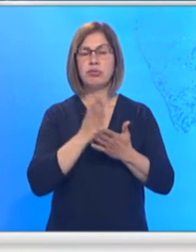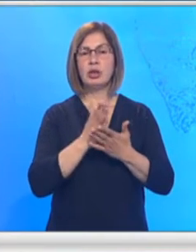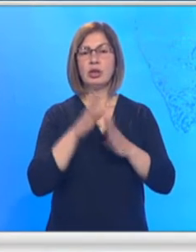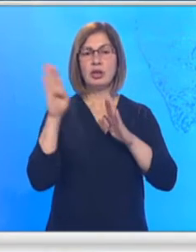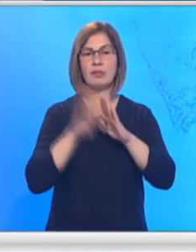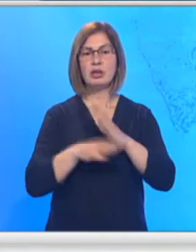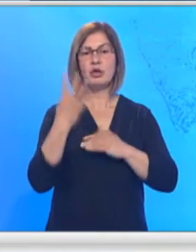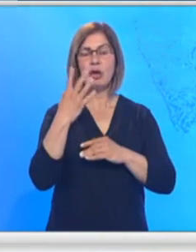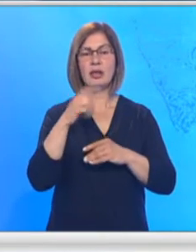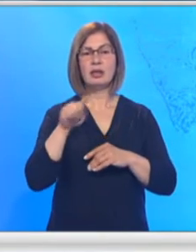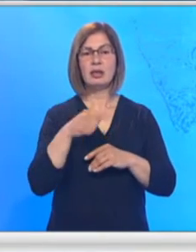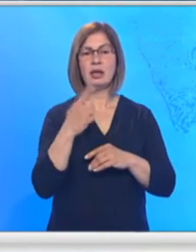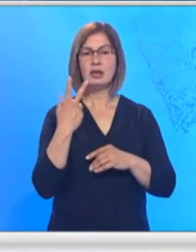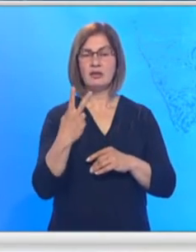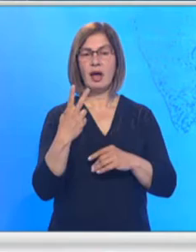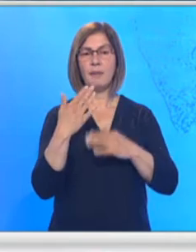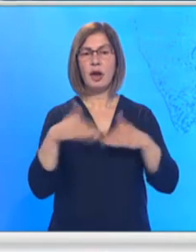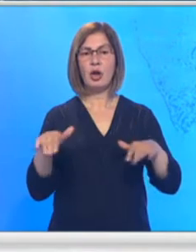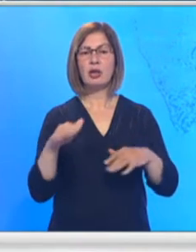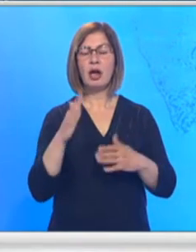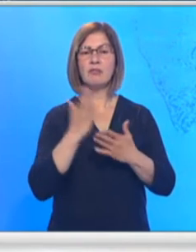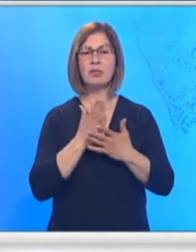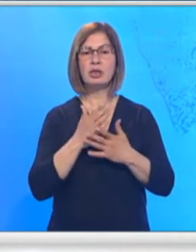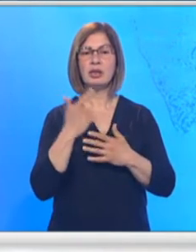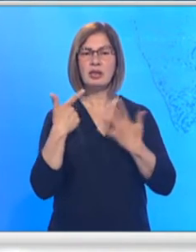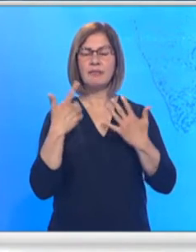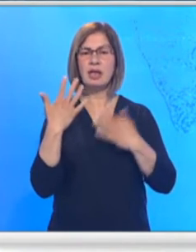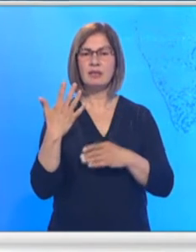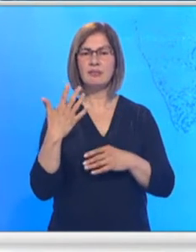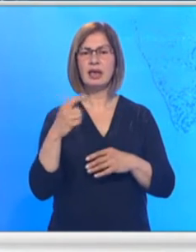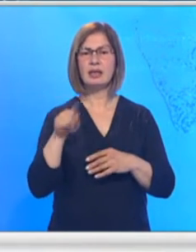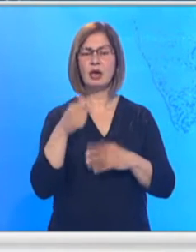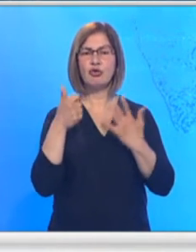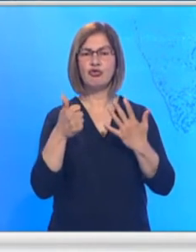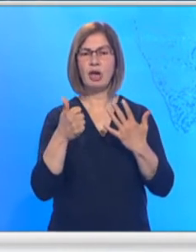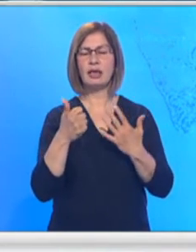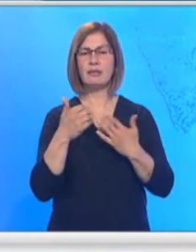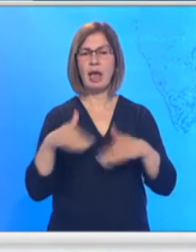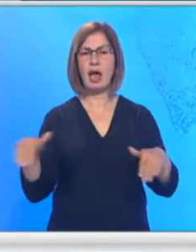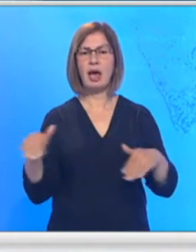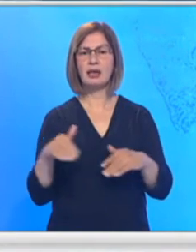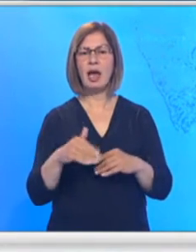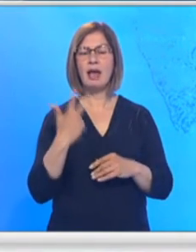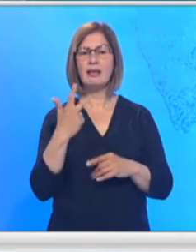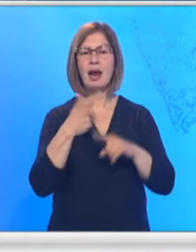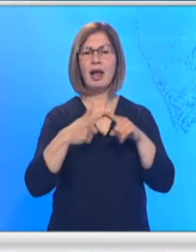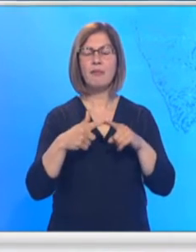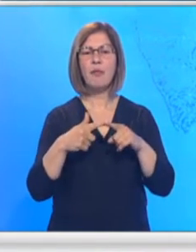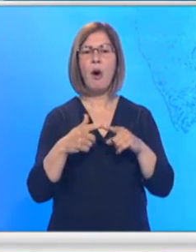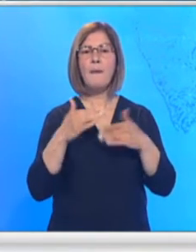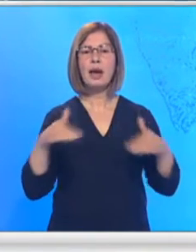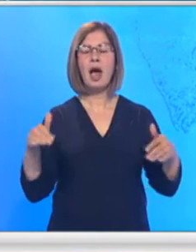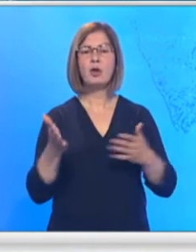,2 milijarda i znosit će 72,6 milijardi dinara. Najveće umanjenje, 3,5 milijarde, je od prihoda